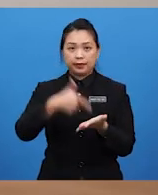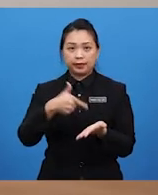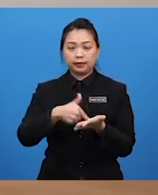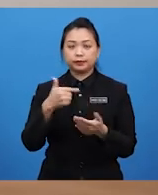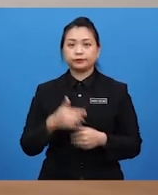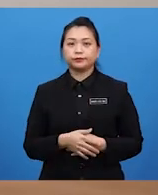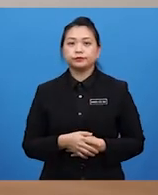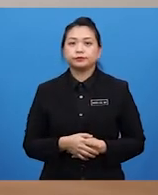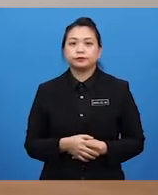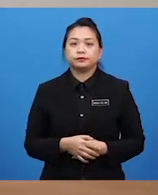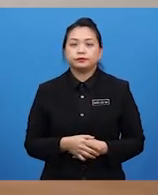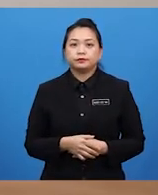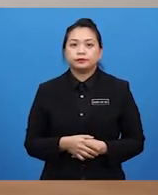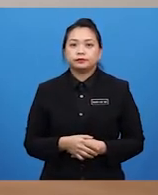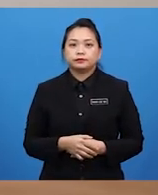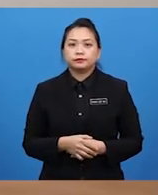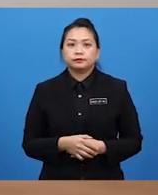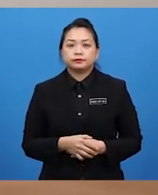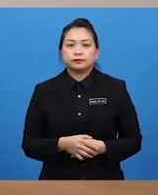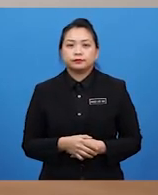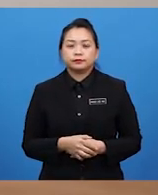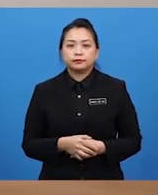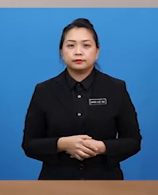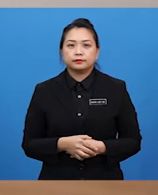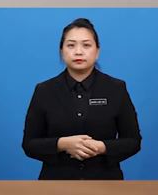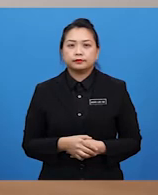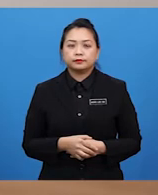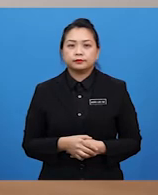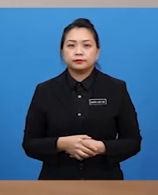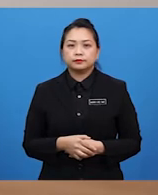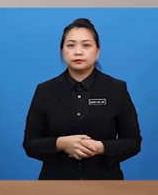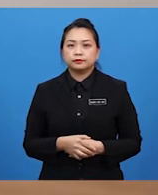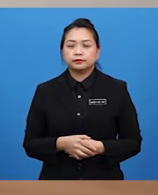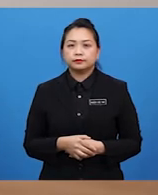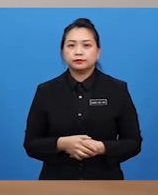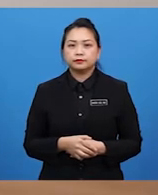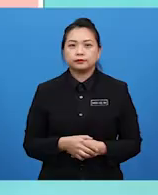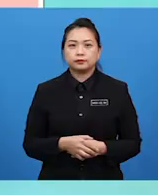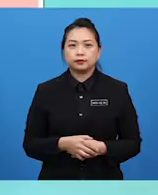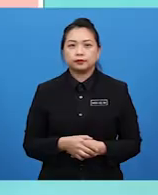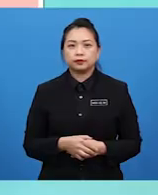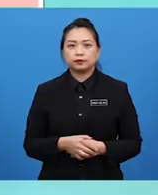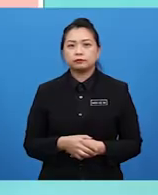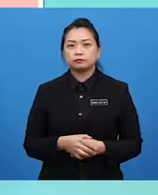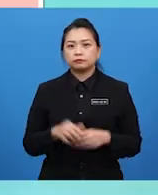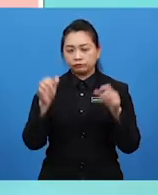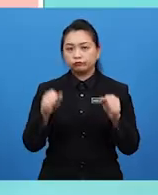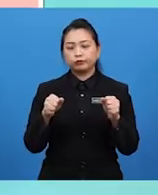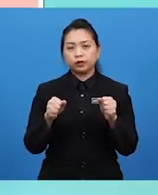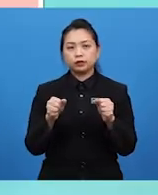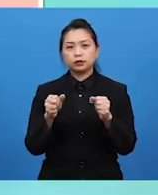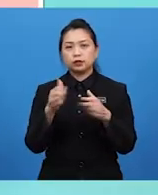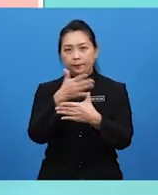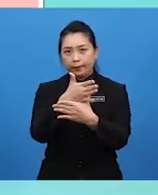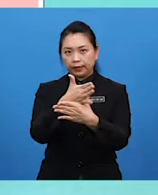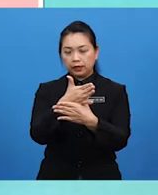sosiologi. Untuk makluman Cikgu Donz dan pelajar-pelajar, aspek sosiologi dalam seni visual boleh dibahagikan